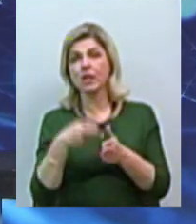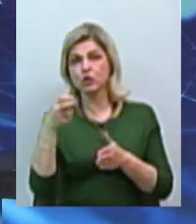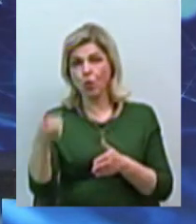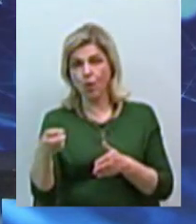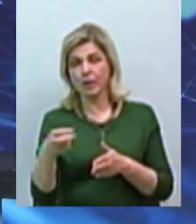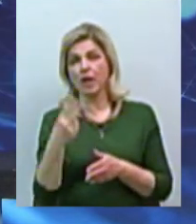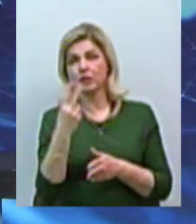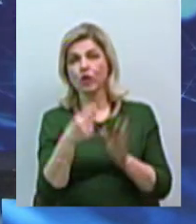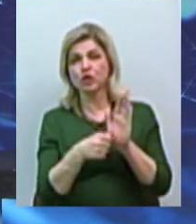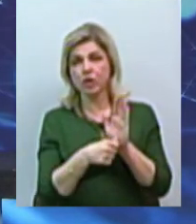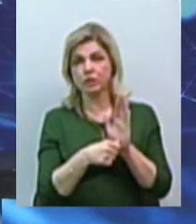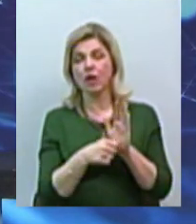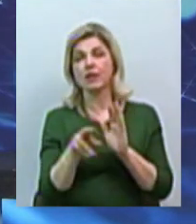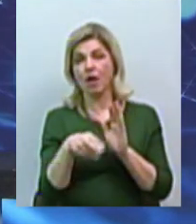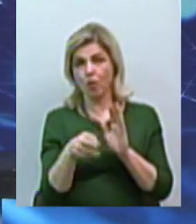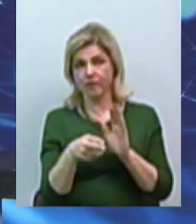26.12.